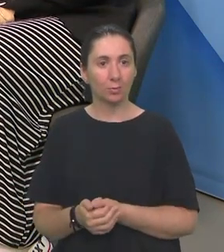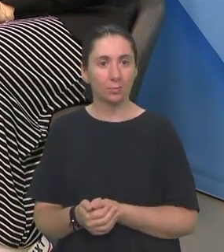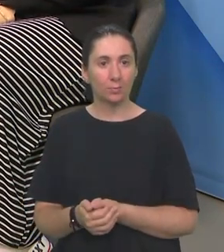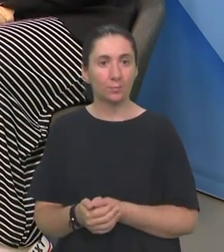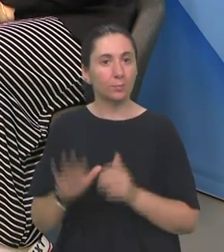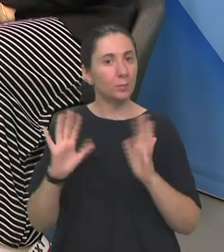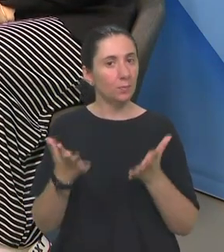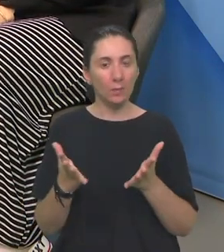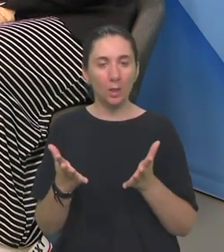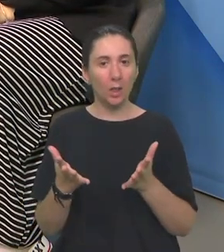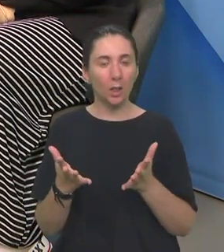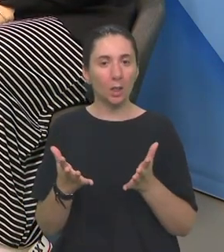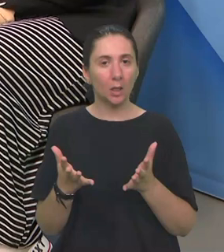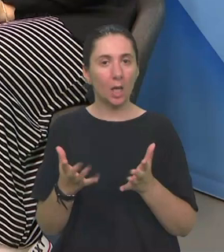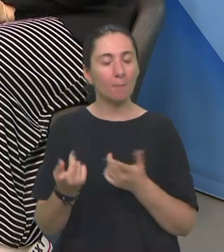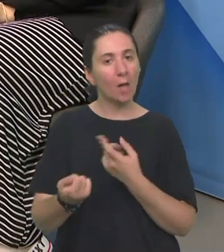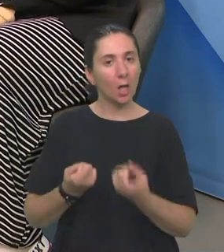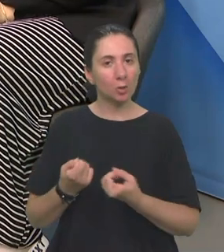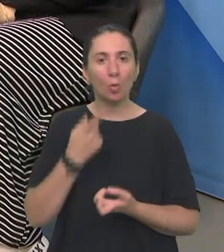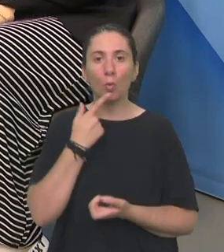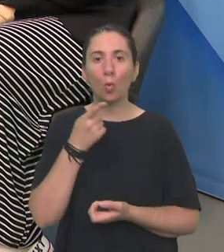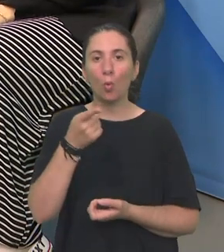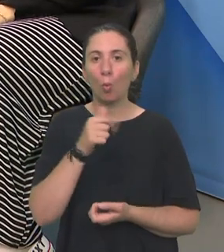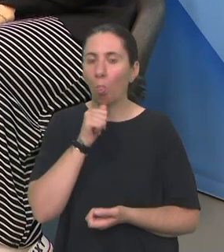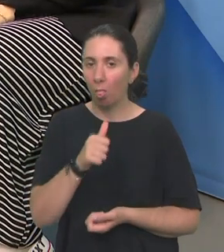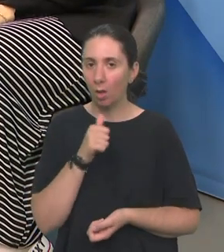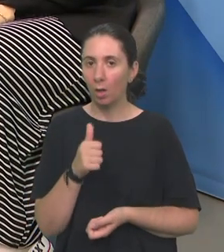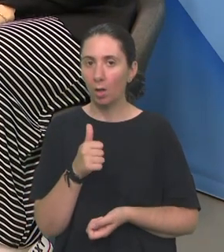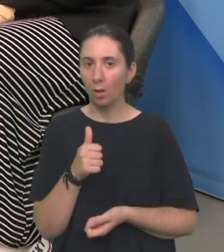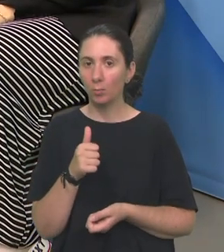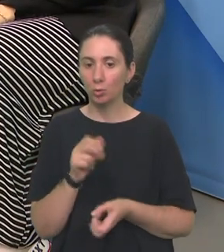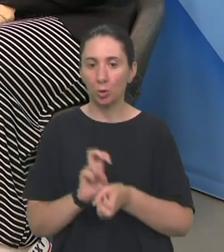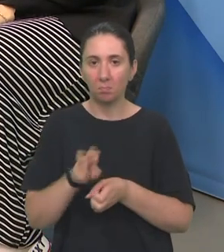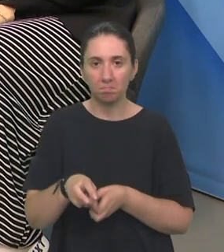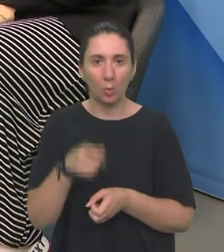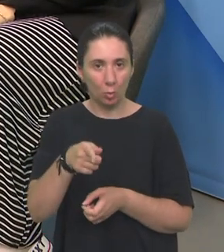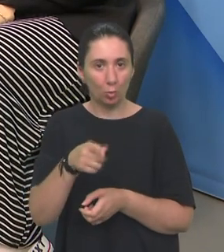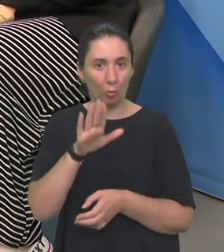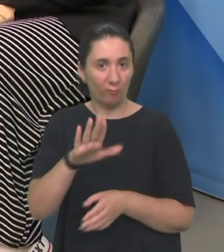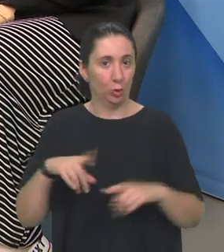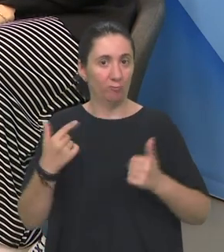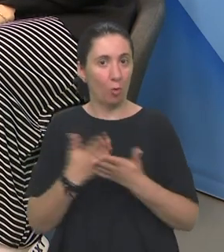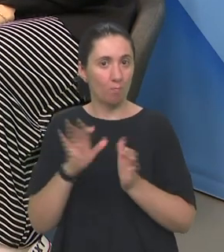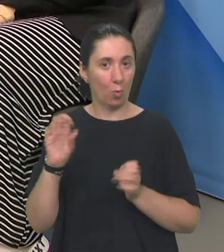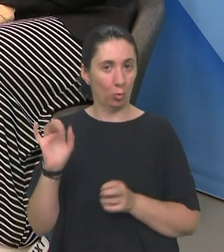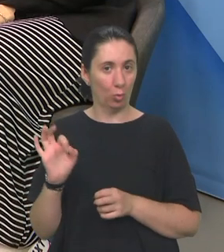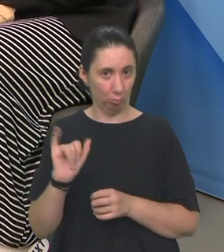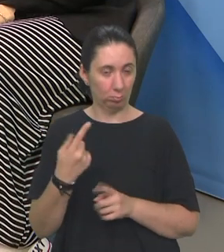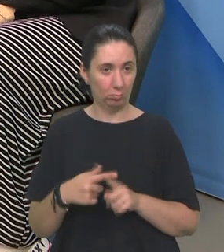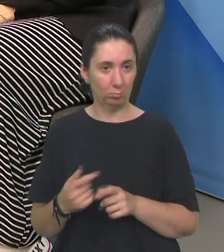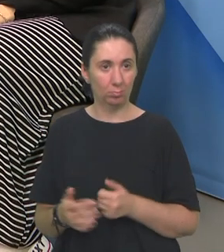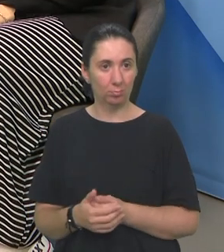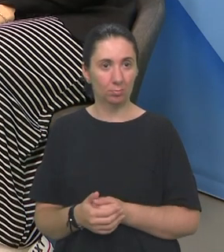Dakle nema zapravo izazova koji se ne može savladati To je zapravo tvoj životni moto Jel tako?